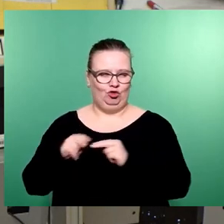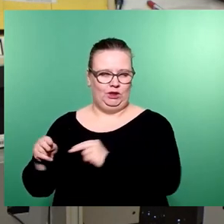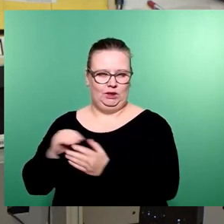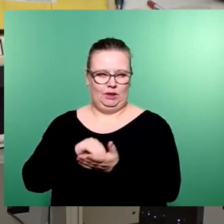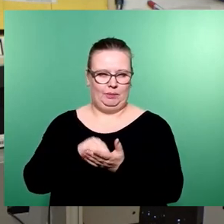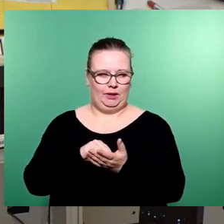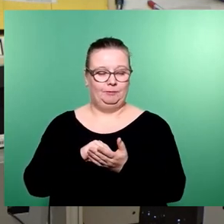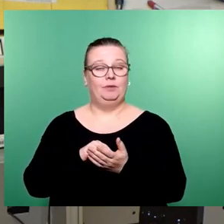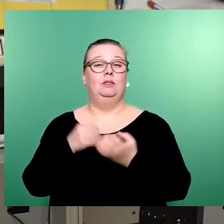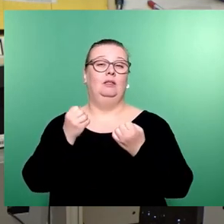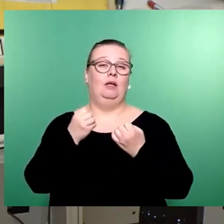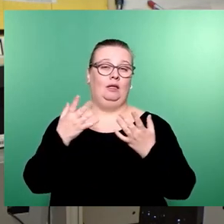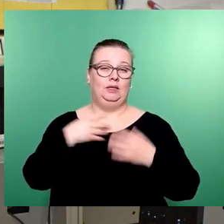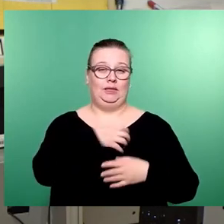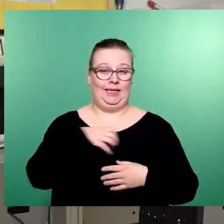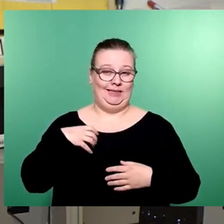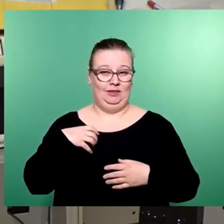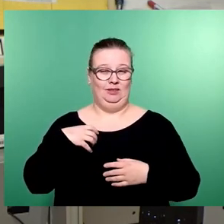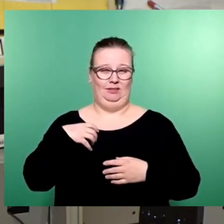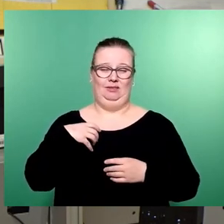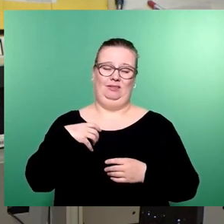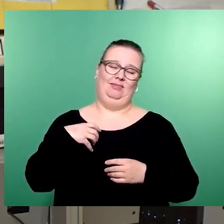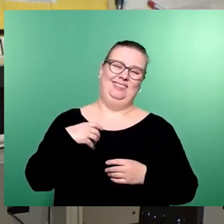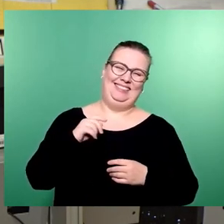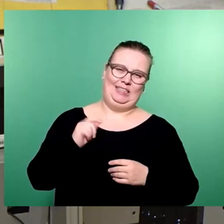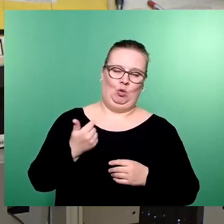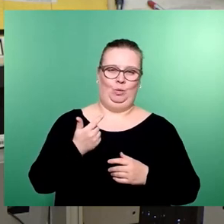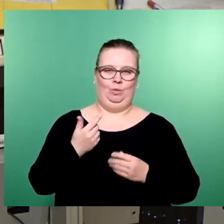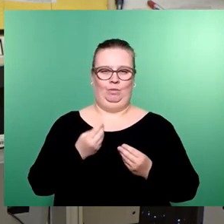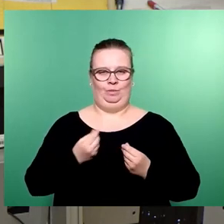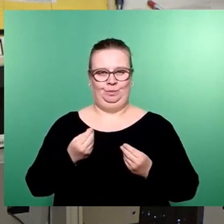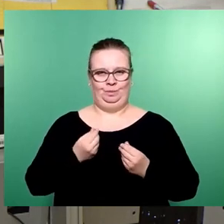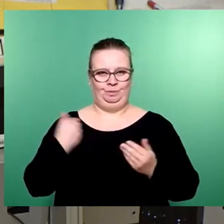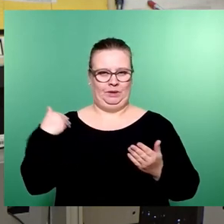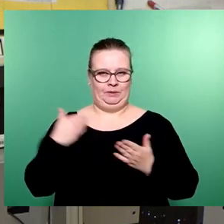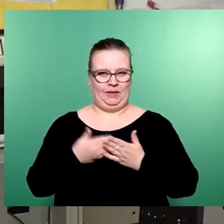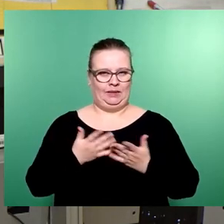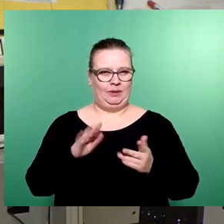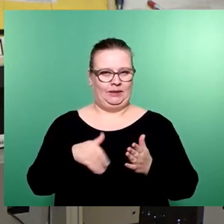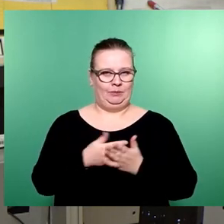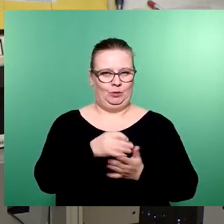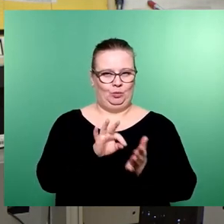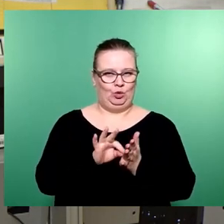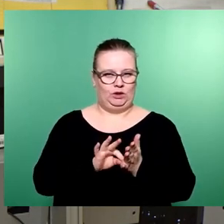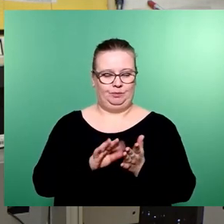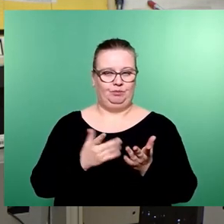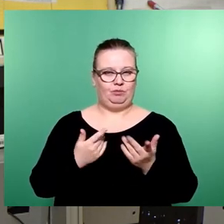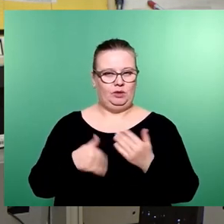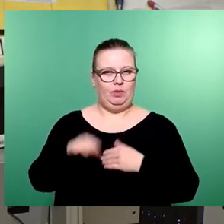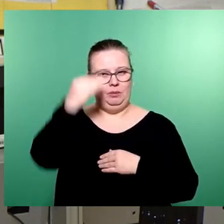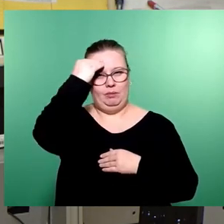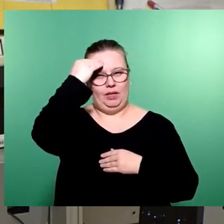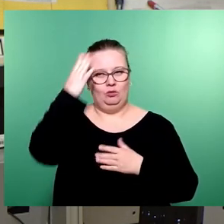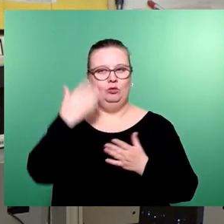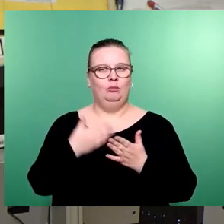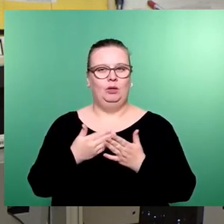die Auswirkungen in Dresden noch relativ zurückhaltend spüren. Aber es gibt natürlich bestimmte Dinge, wo es doch sich mehr bemerkbar macht. Und deshalb